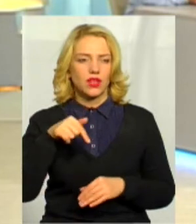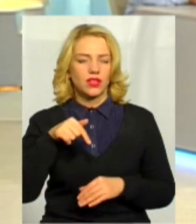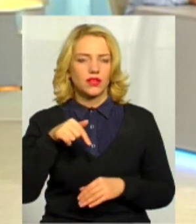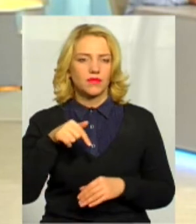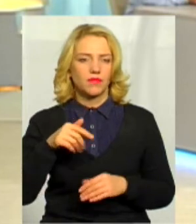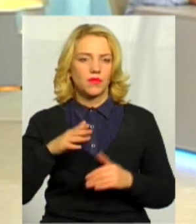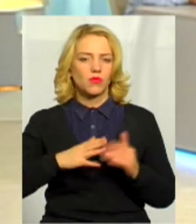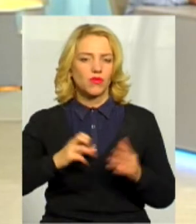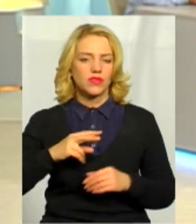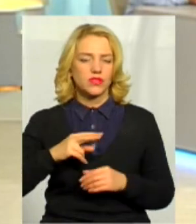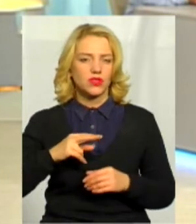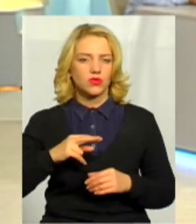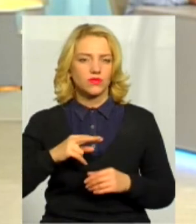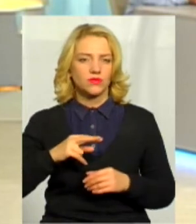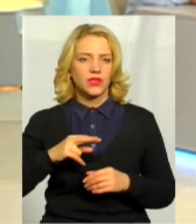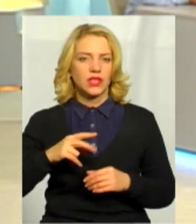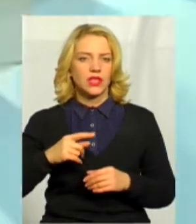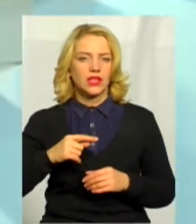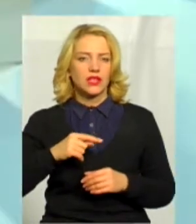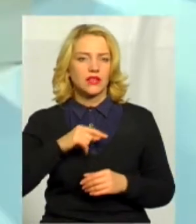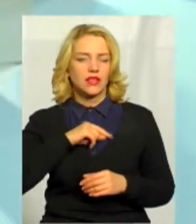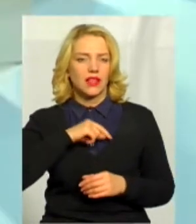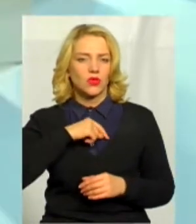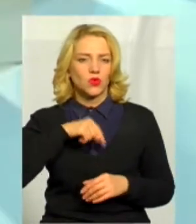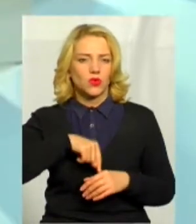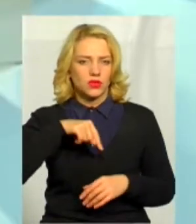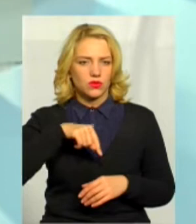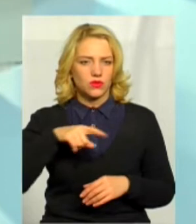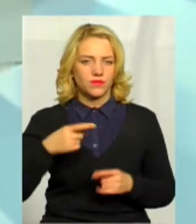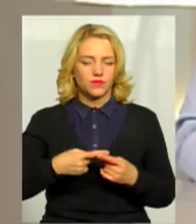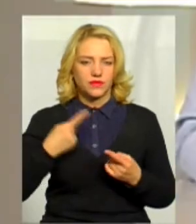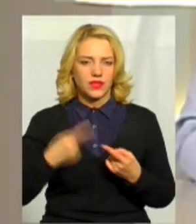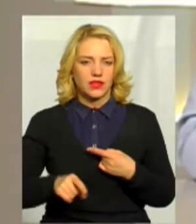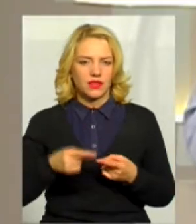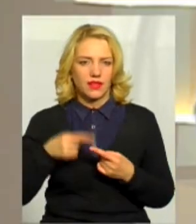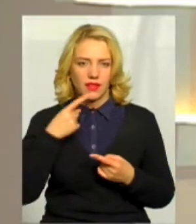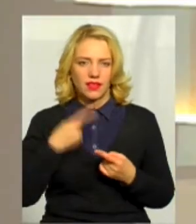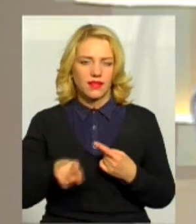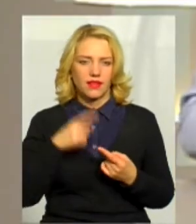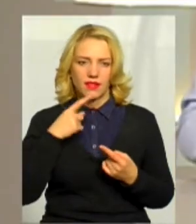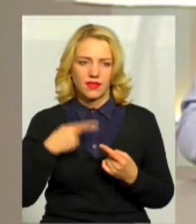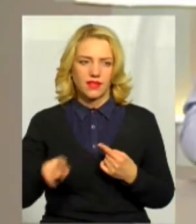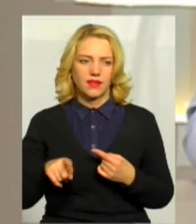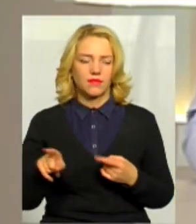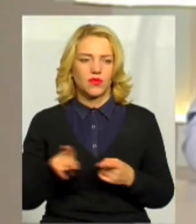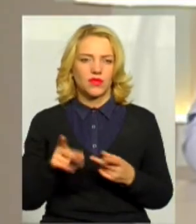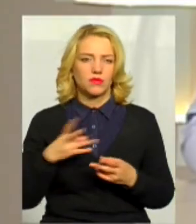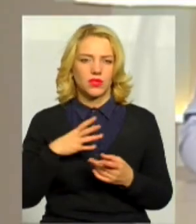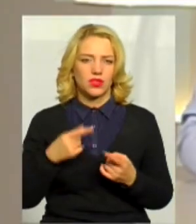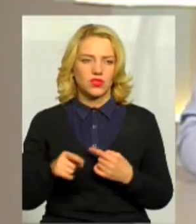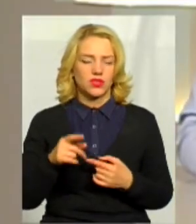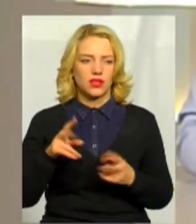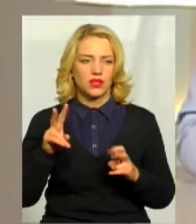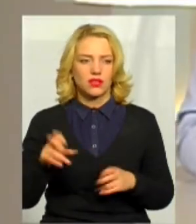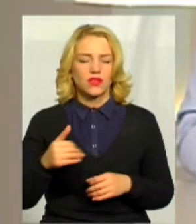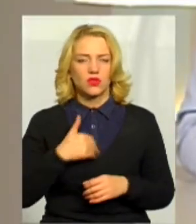професійною інтуїцією, що не те, не те, не те, десь воно має наше бути. Хочу вас